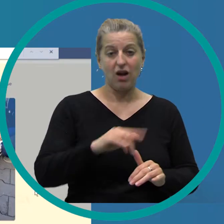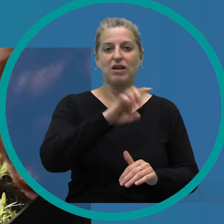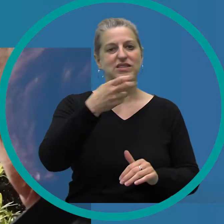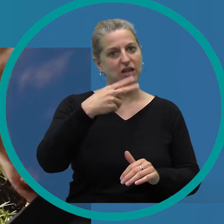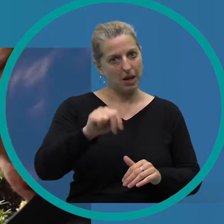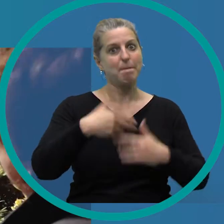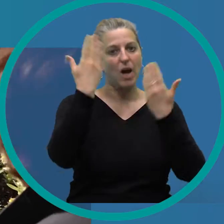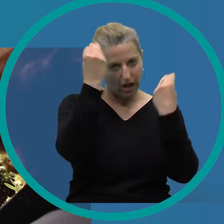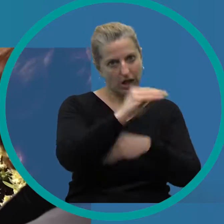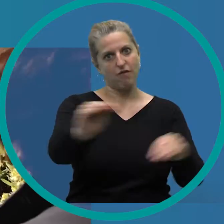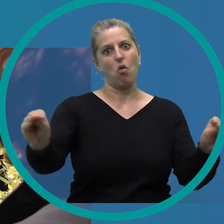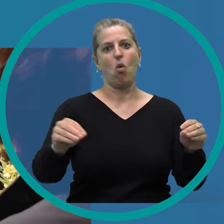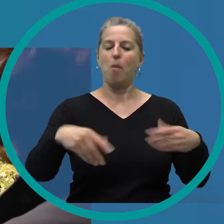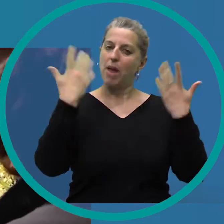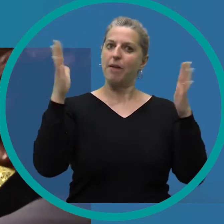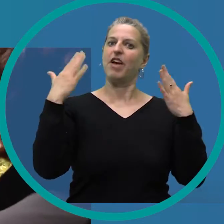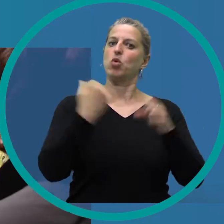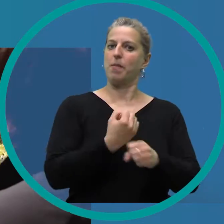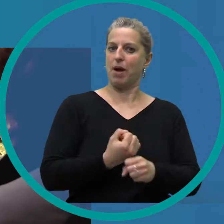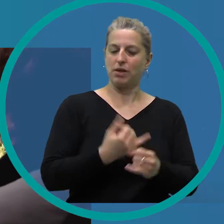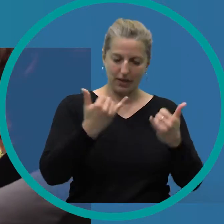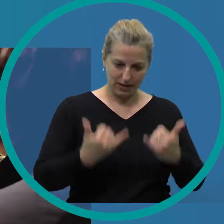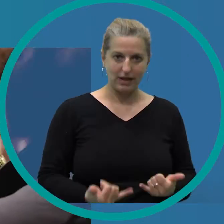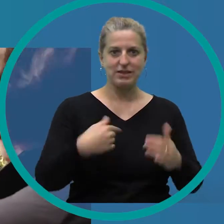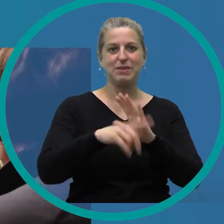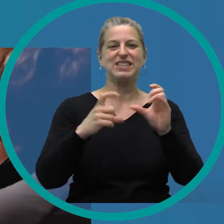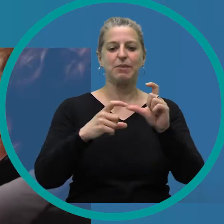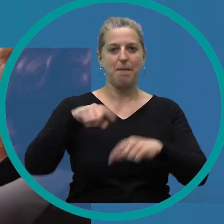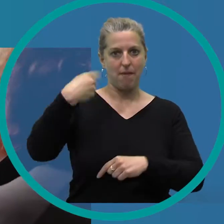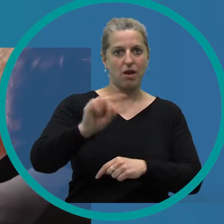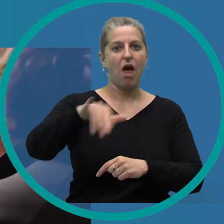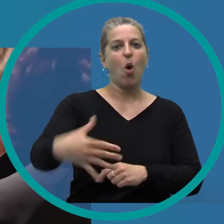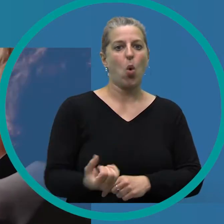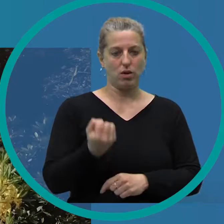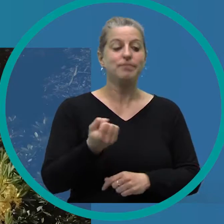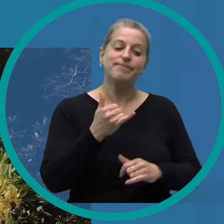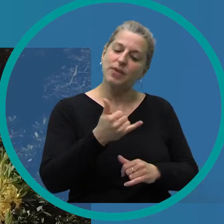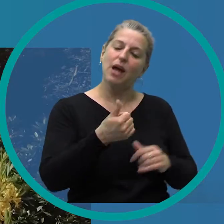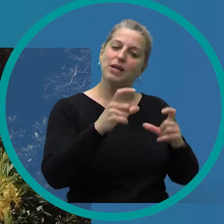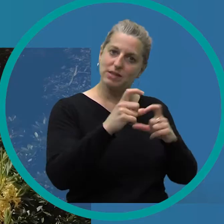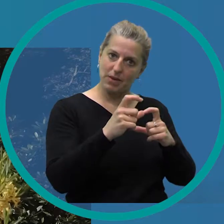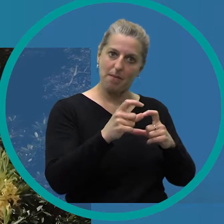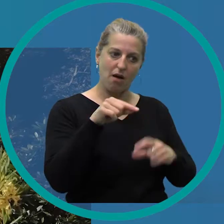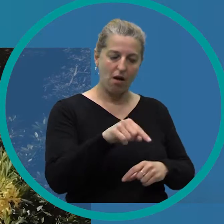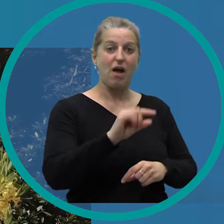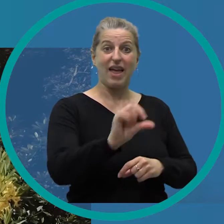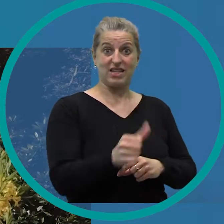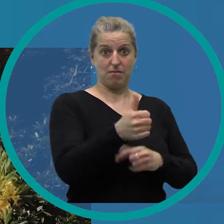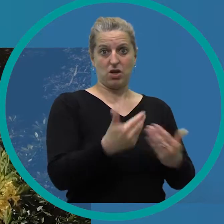Zehn umfangreicher auf den Tag aufmerksam gemacht. Das wird nun im September nachgeholt. Ja, im September ist